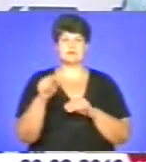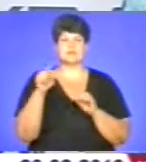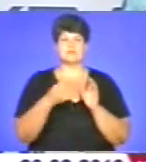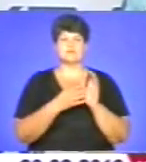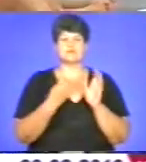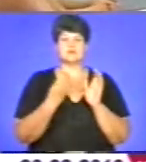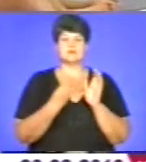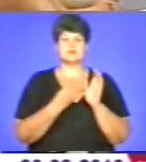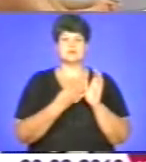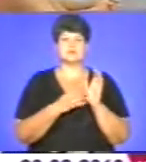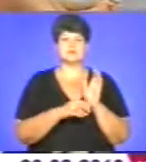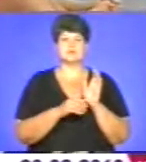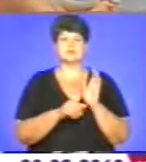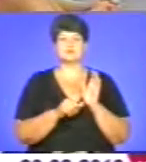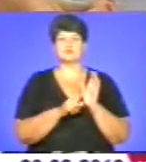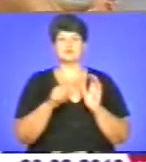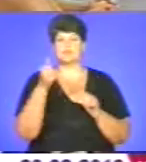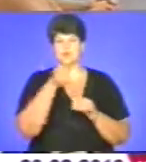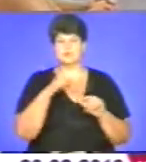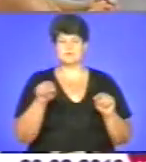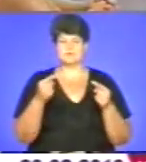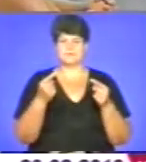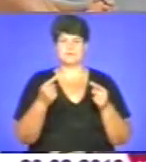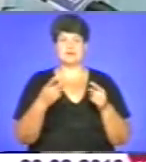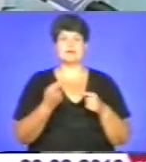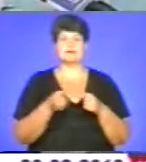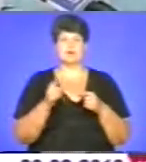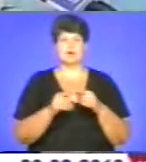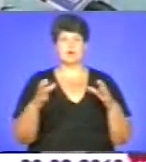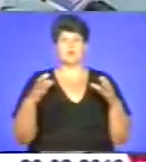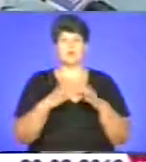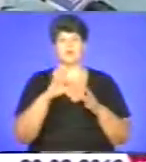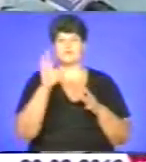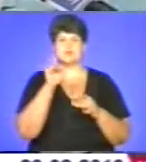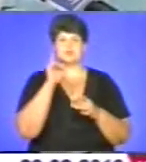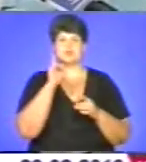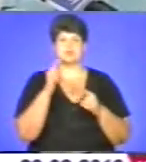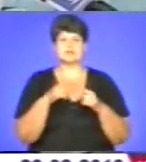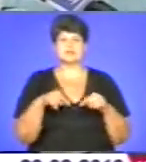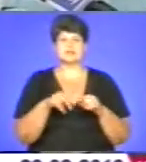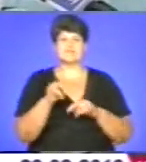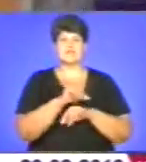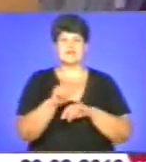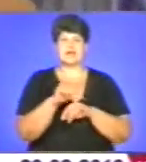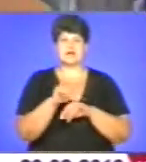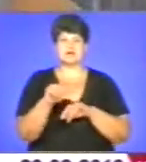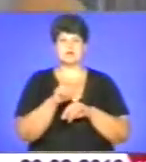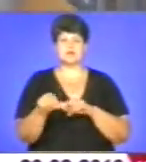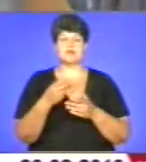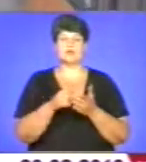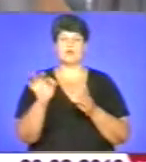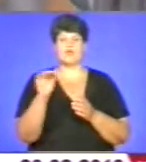році. Світовий конгрес українських молодіжних організацій об'єднує усі молодіжні організації в діаспорах, яких офіційно